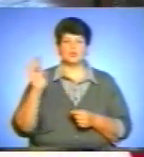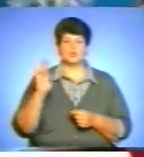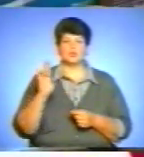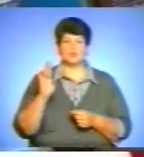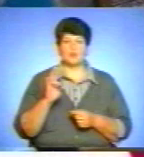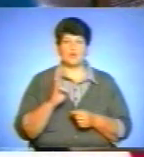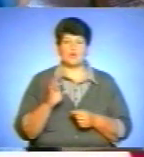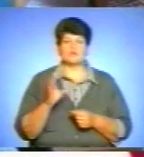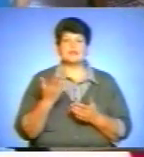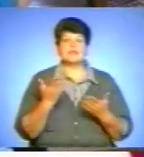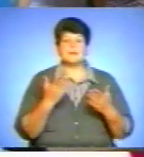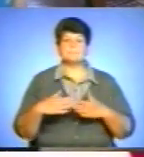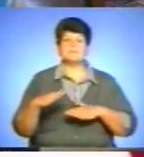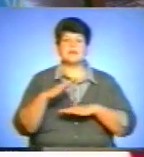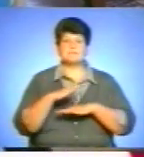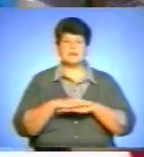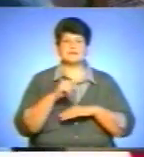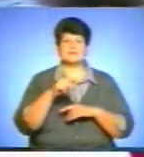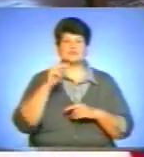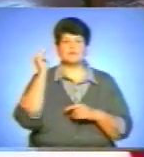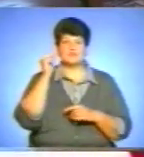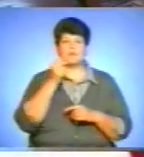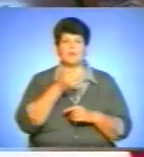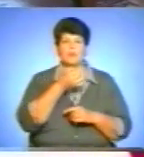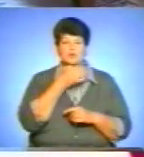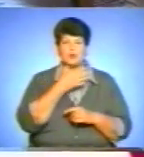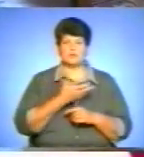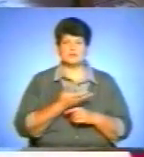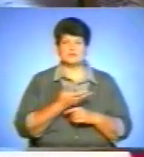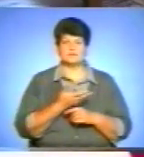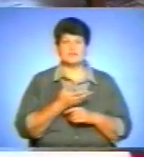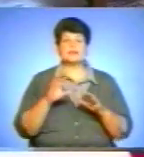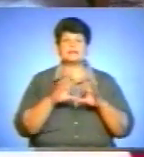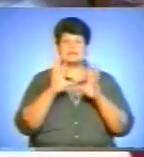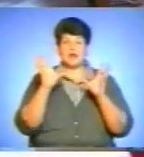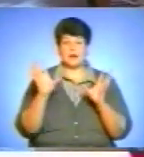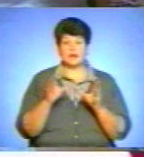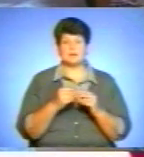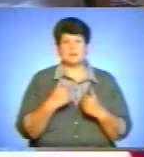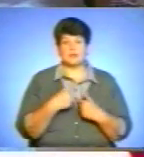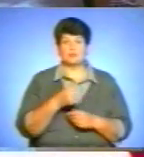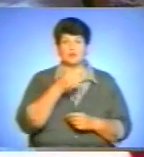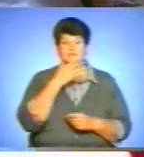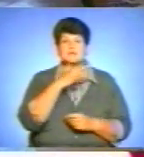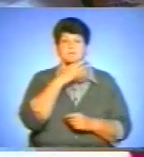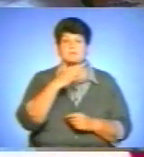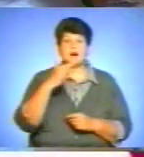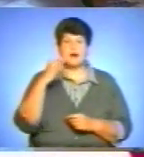Які саме предмети із тих, що вивчаєш, подобаються? Взагалі мені подобається багато